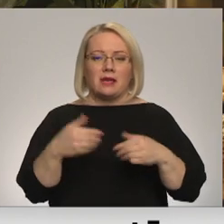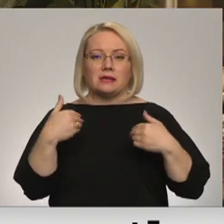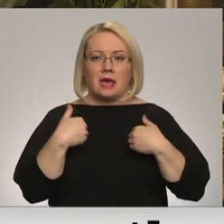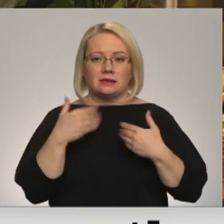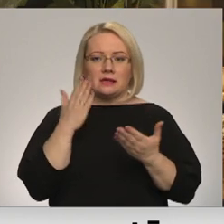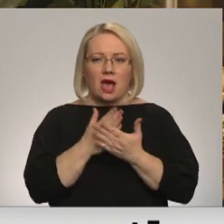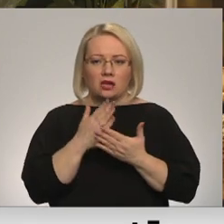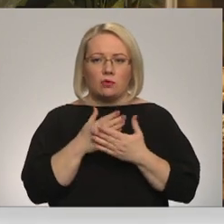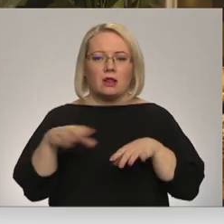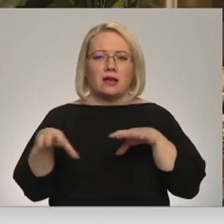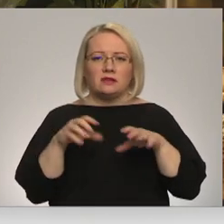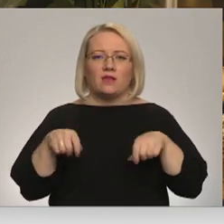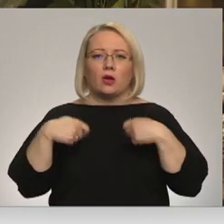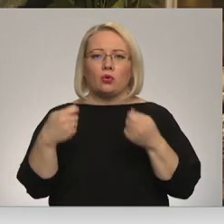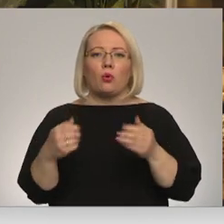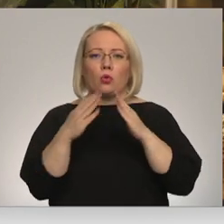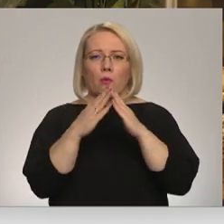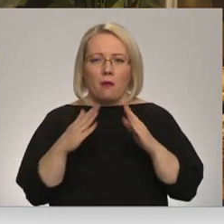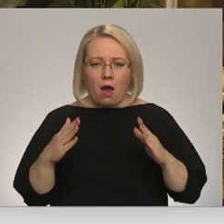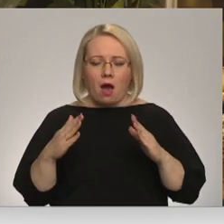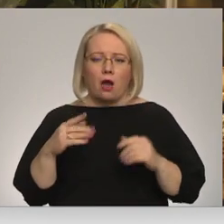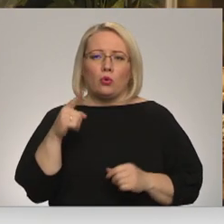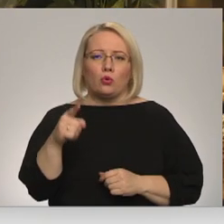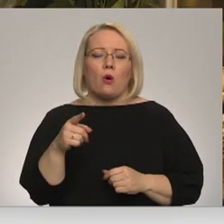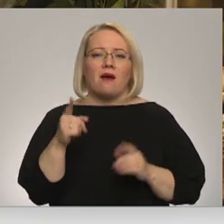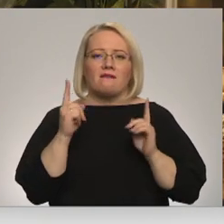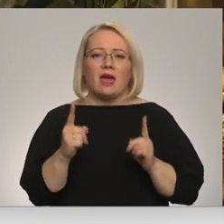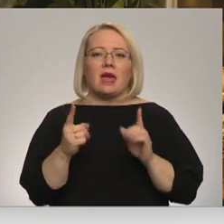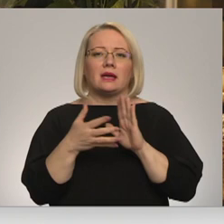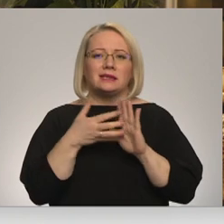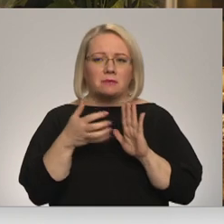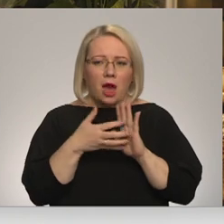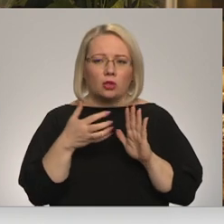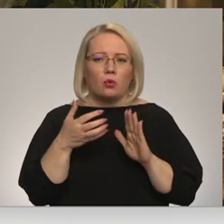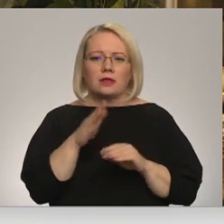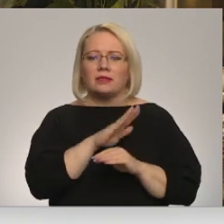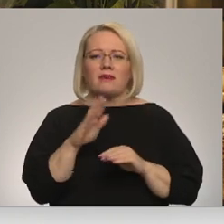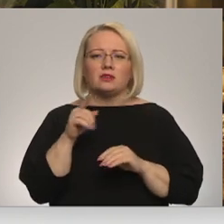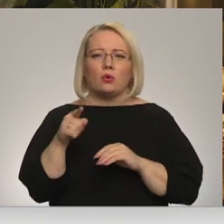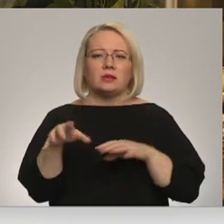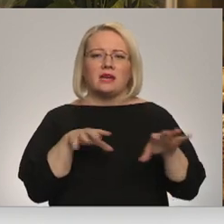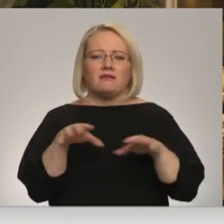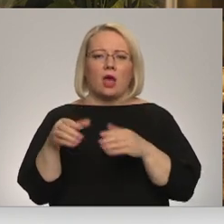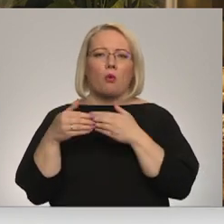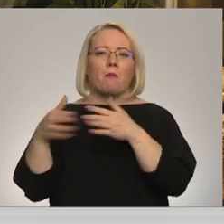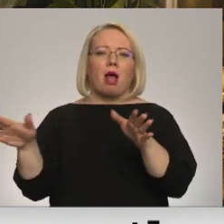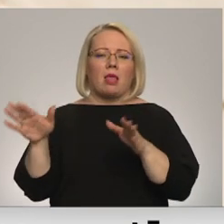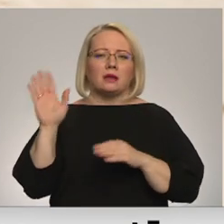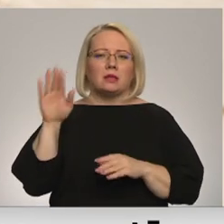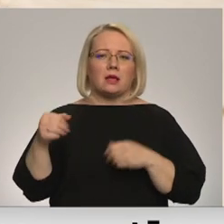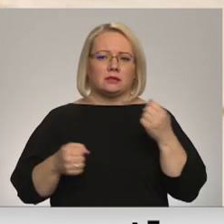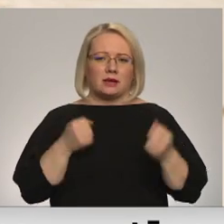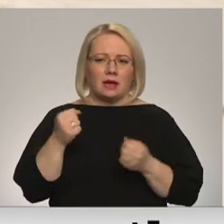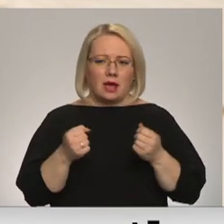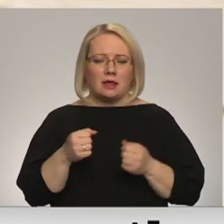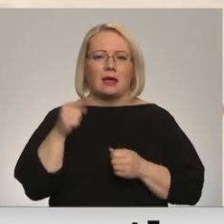šim dzīvniekam sniegtu tās mājas un to vajag izmantot, nekā šo dzīvnieku vienkārši palais, kaut kur, lai viņš skrien.